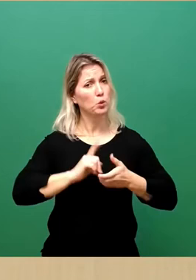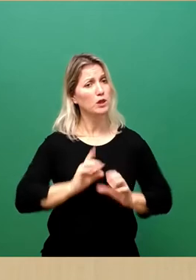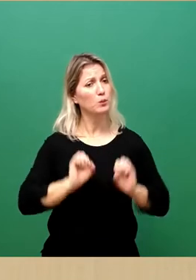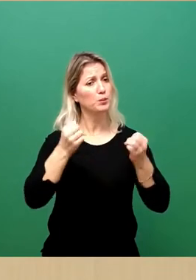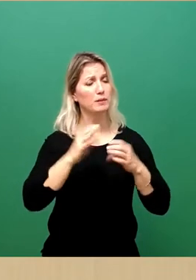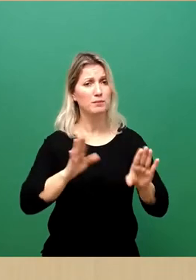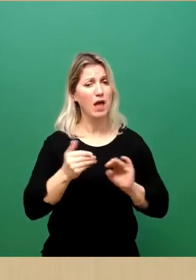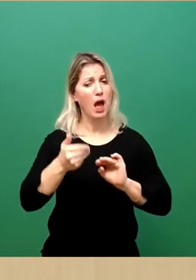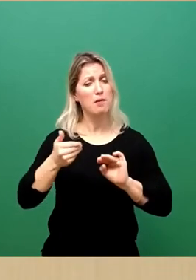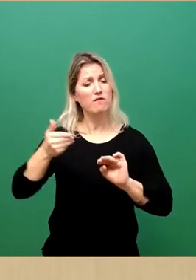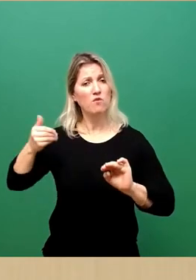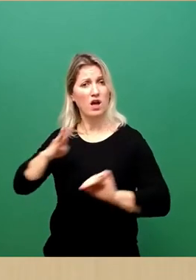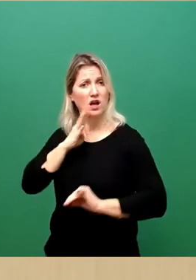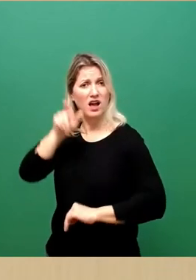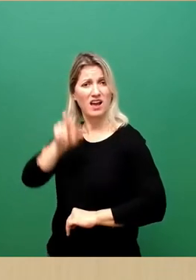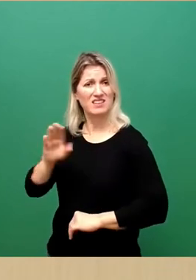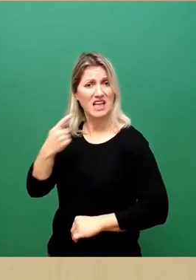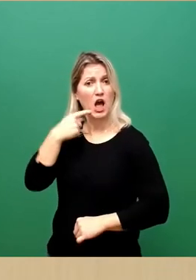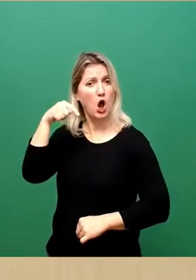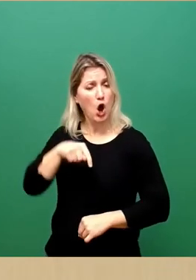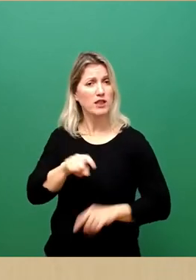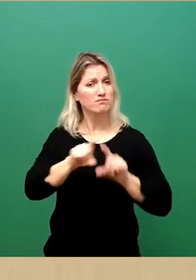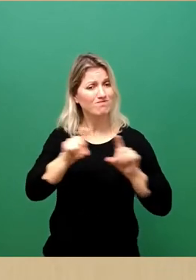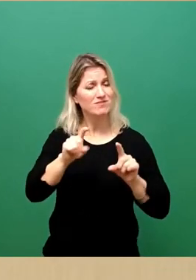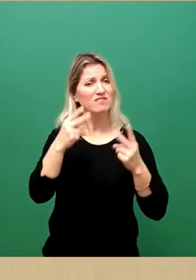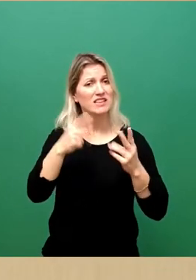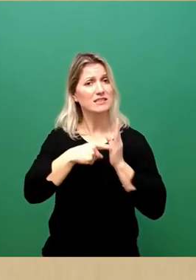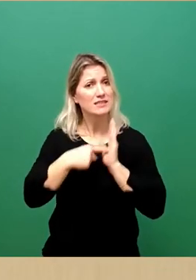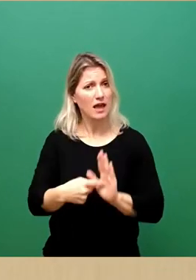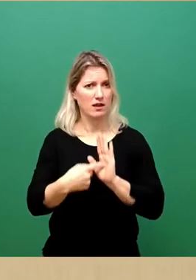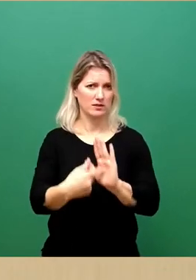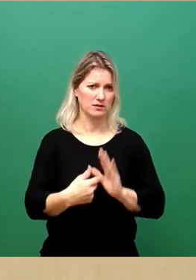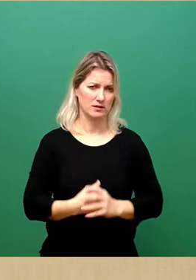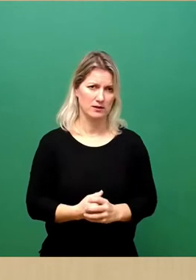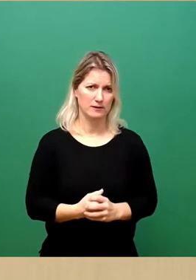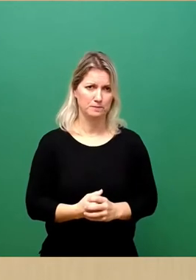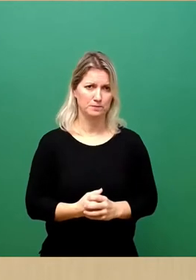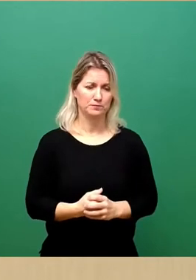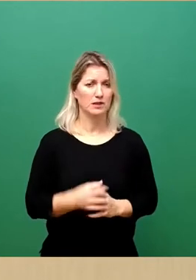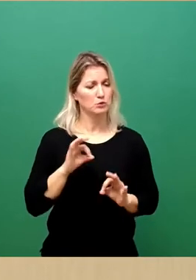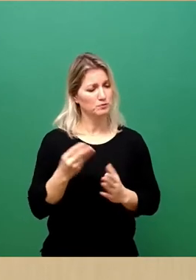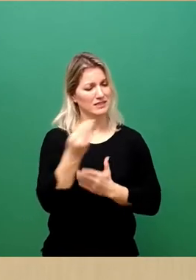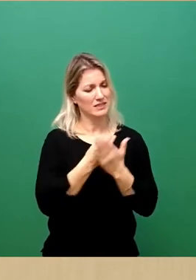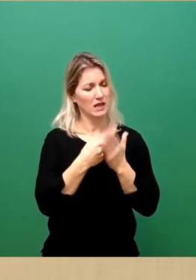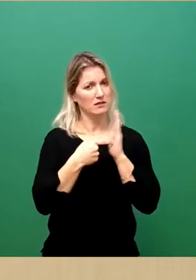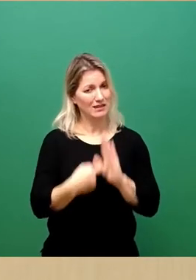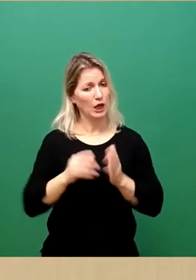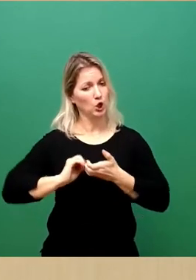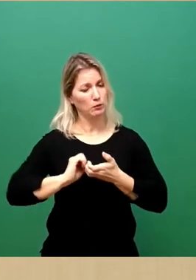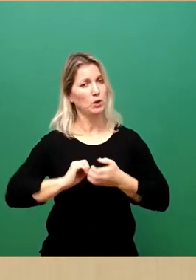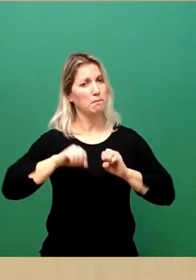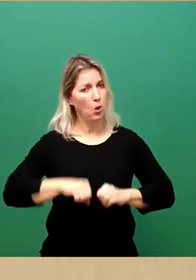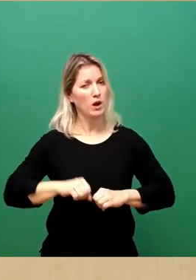es betont, es geht hier heute um ein Zeichen. Und dieses Zeichen ist genau das, was Kommunen setzen können. Und der